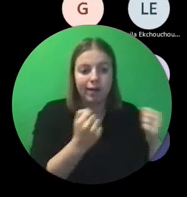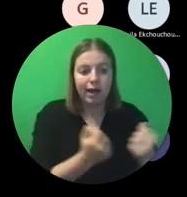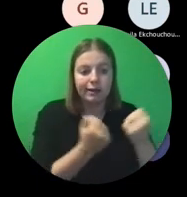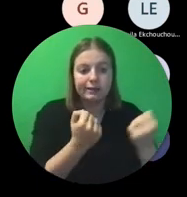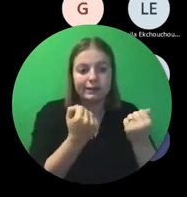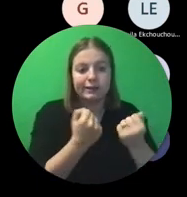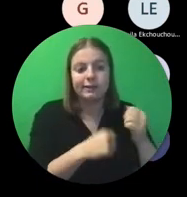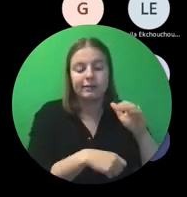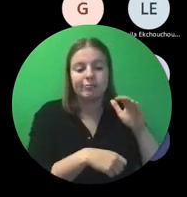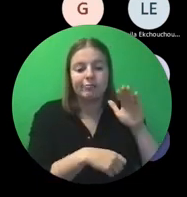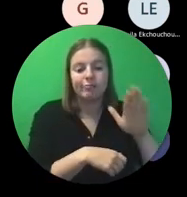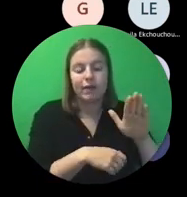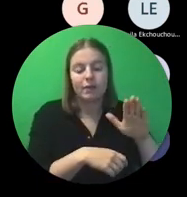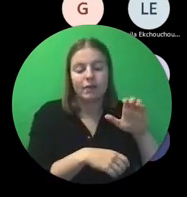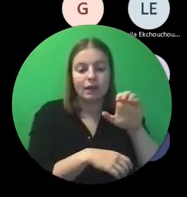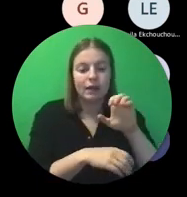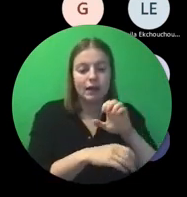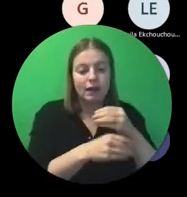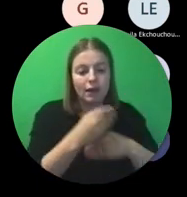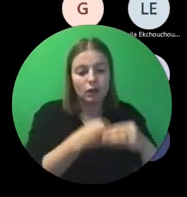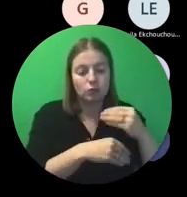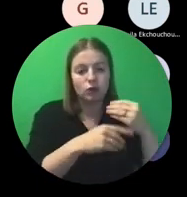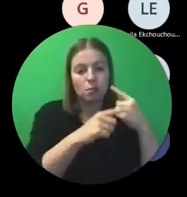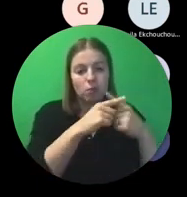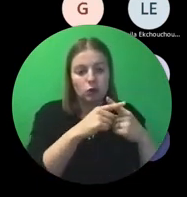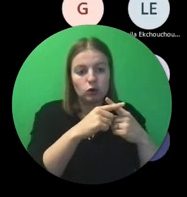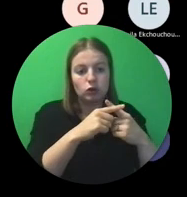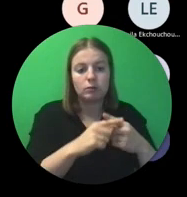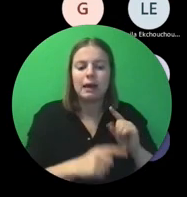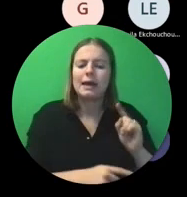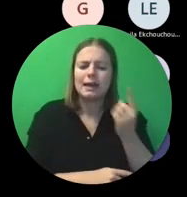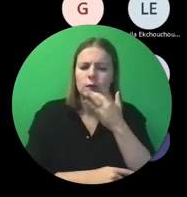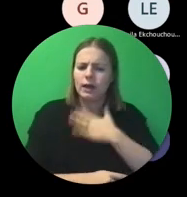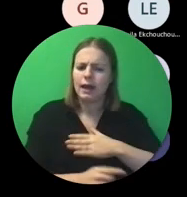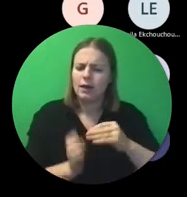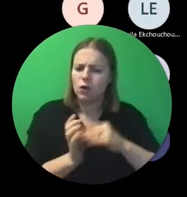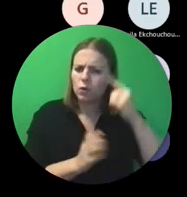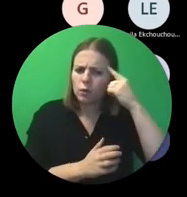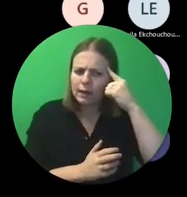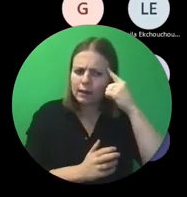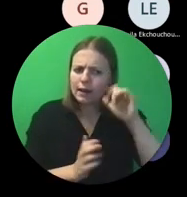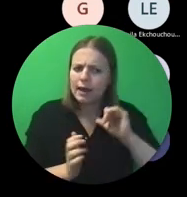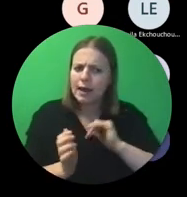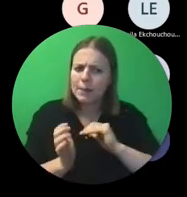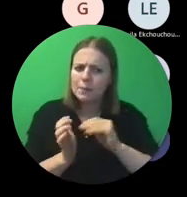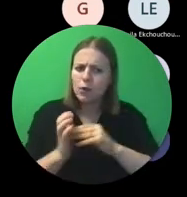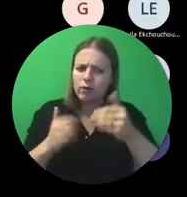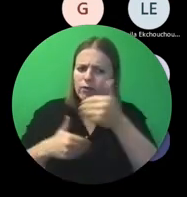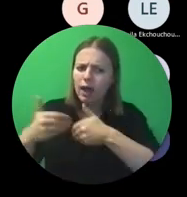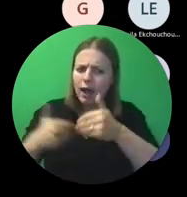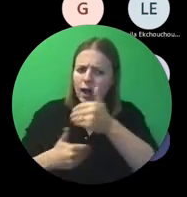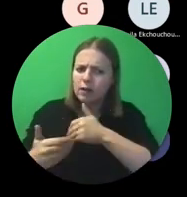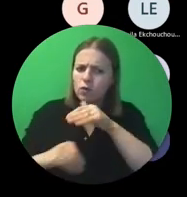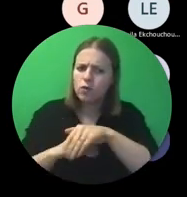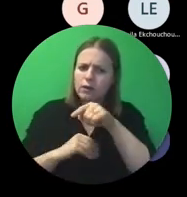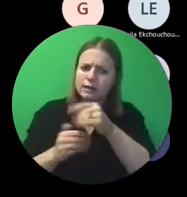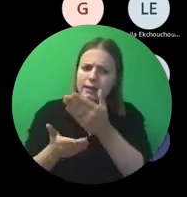Maar voor we daaraan beginnen zou ik nog even willen kijken of we horen. Zijn er rond dit stukje nu nog